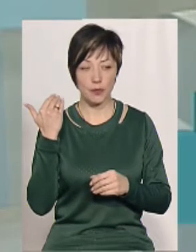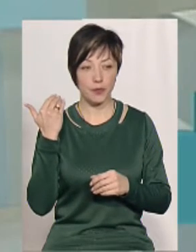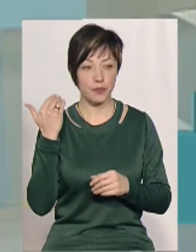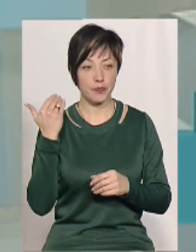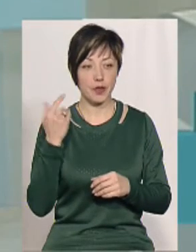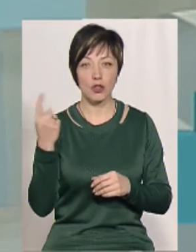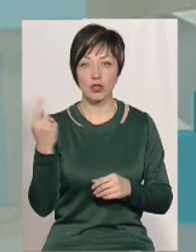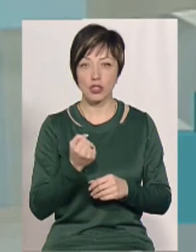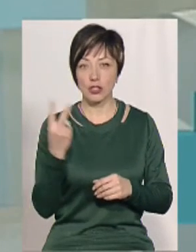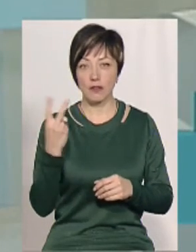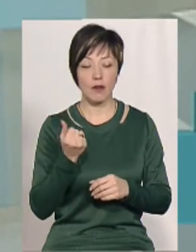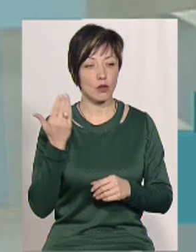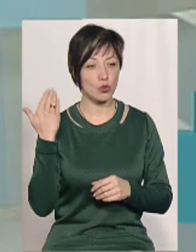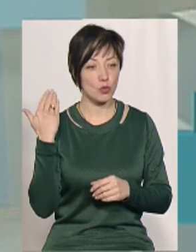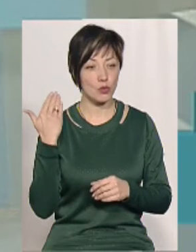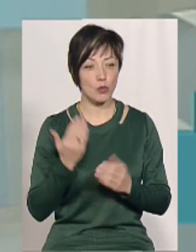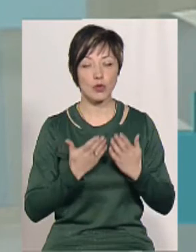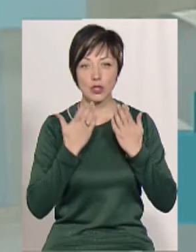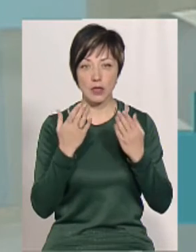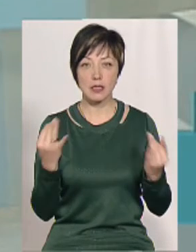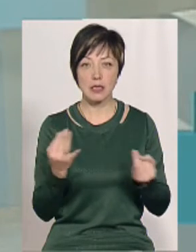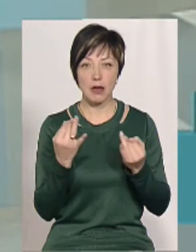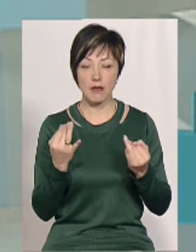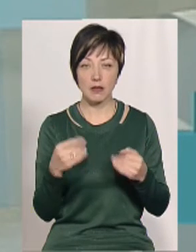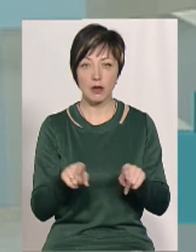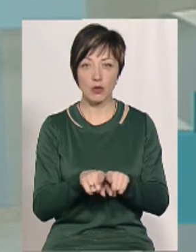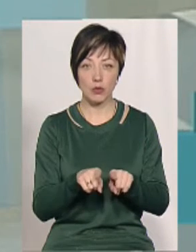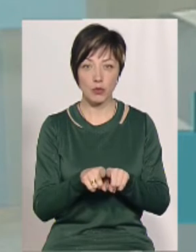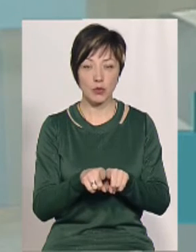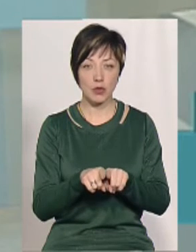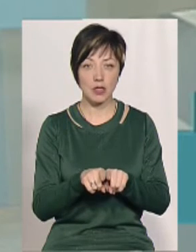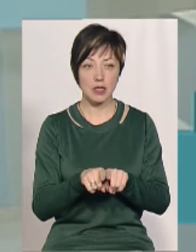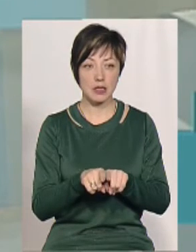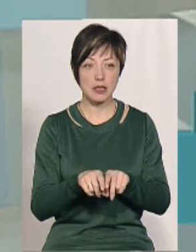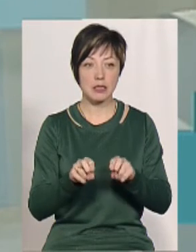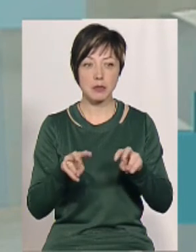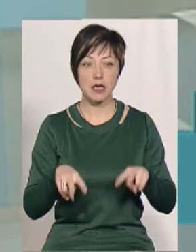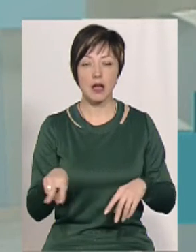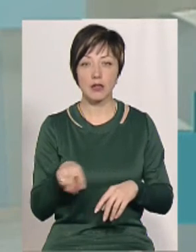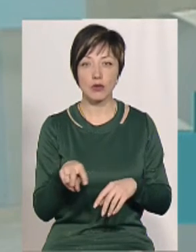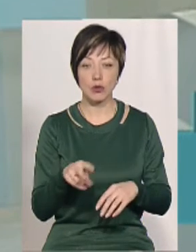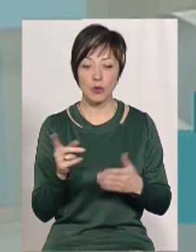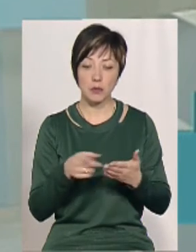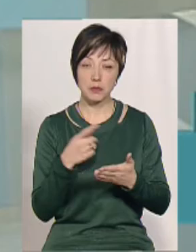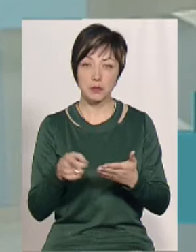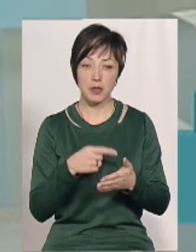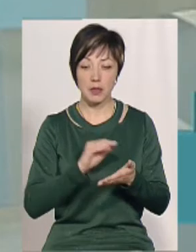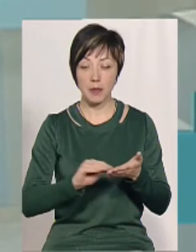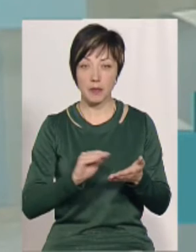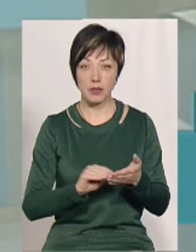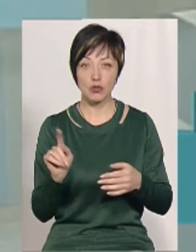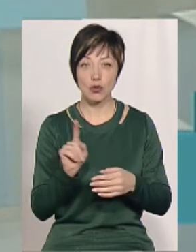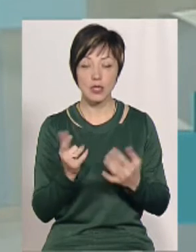може тиждень-два тому, прочитав дуже цікаву таку, теж якусь спеціальну літературу проглядав. Там